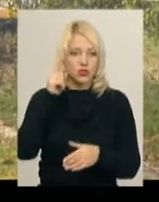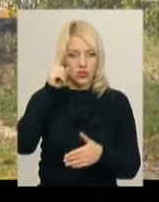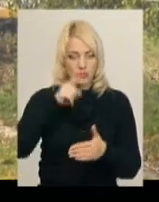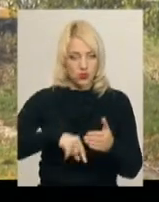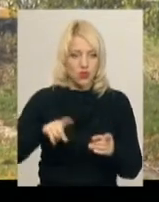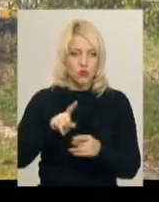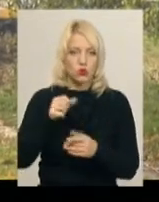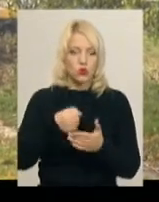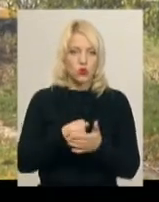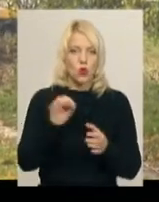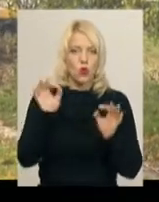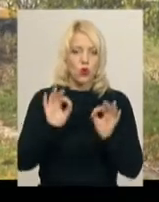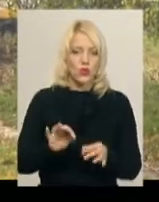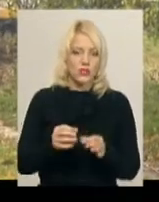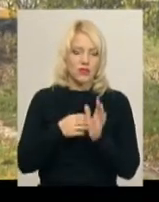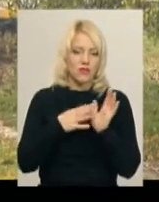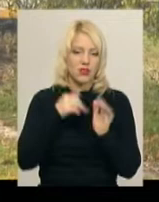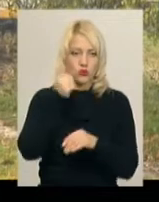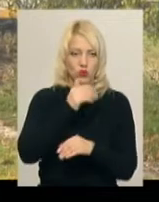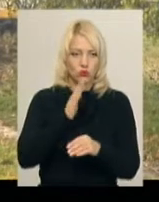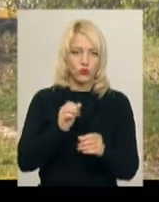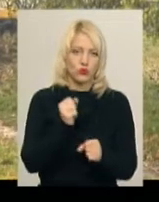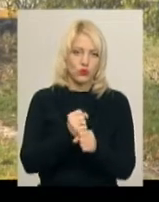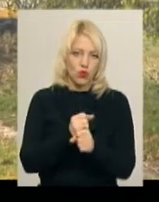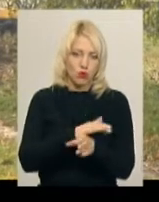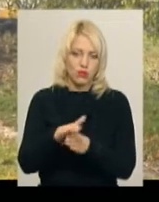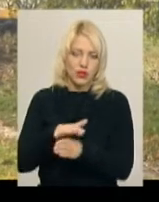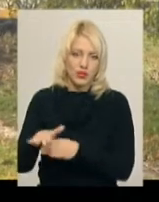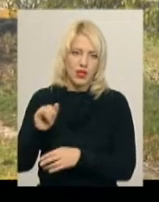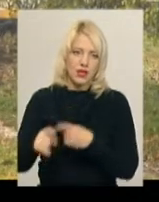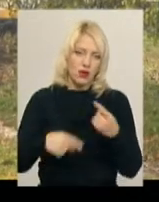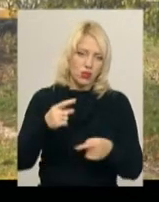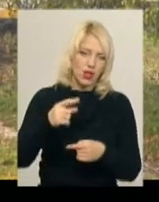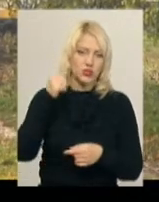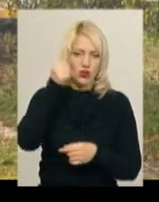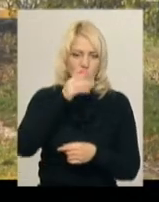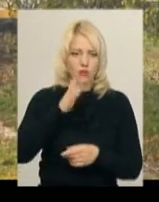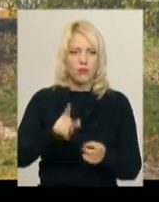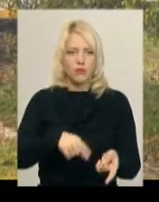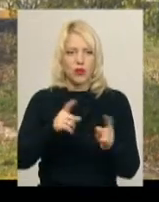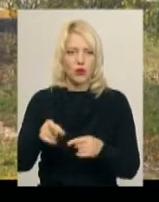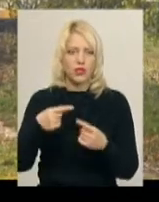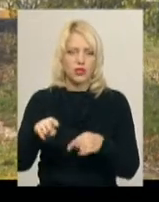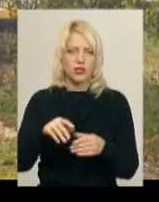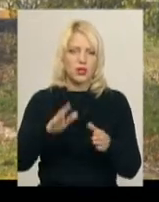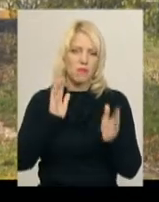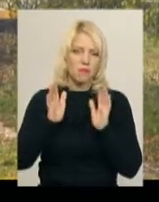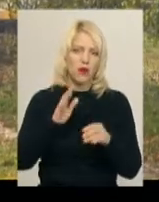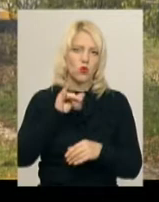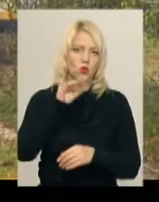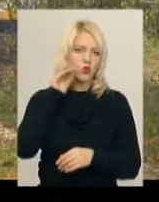осені 2019 року вони будуть зроблені. і вже на подальші роки будемо переходити вже інші парки, я думаю, в парку Шевченка